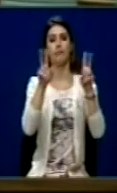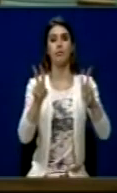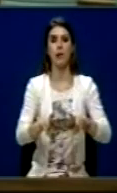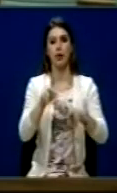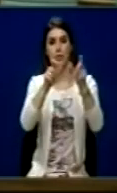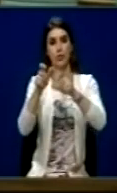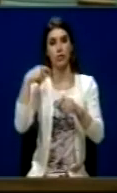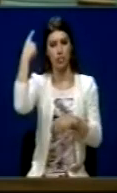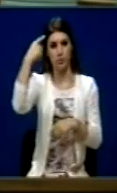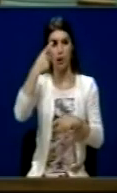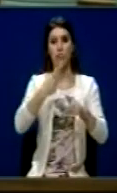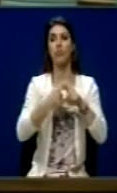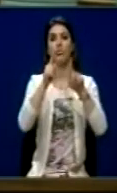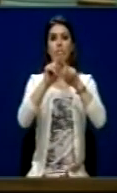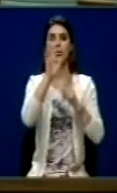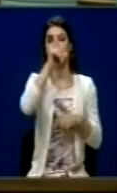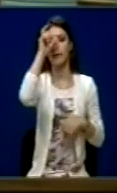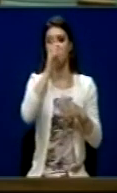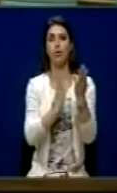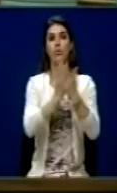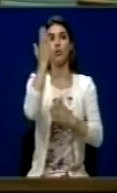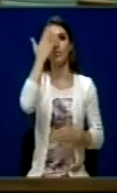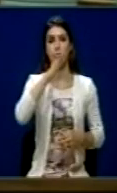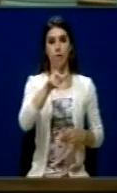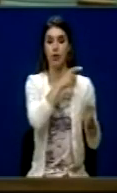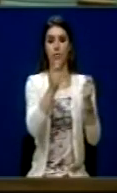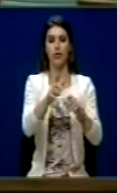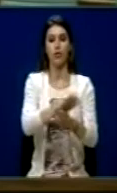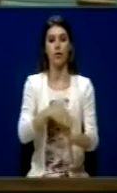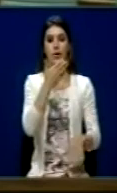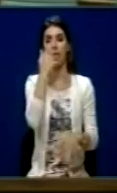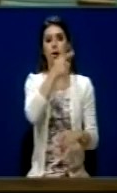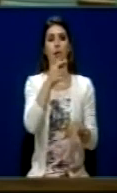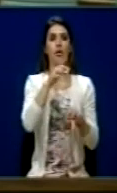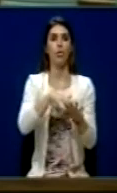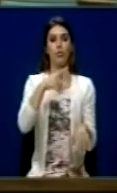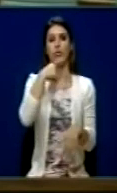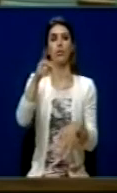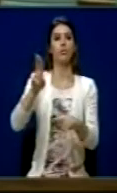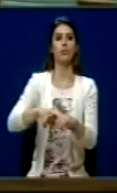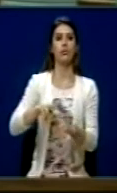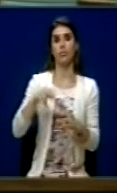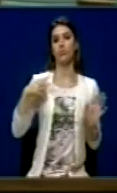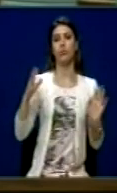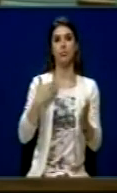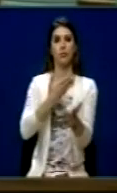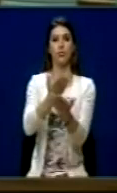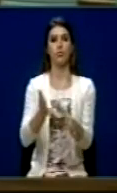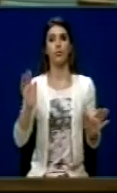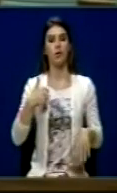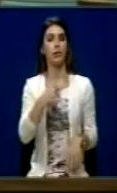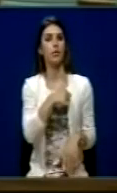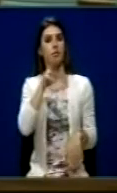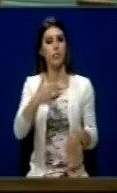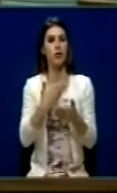gjithë akto tjera të akomodim i sërbis kalon, ndërko që kjo nuk në kalon në këvend. Dhe pastaj kërë minisit dhe thëtë, ja po këvendin nuk e pra nejë, unë e propozova, unë isha interesua,